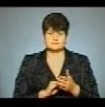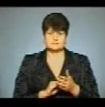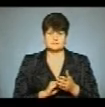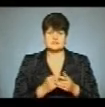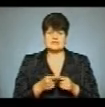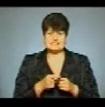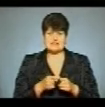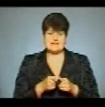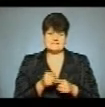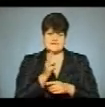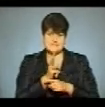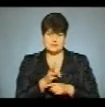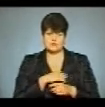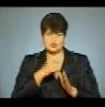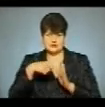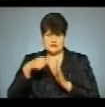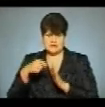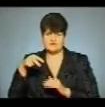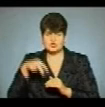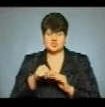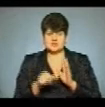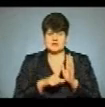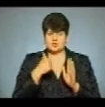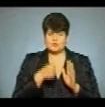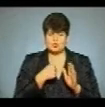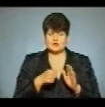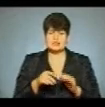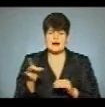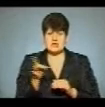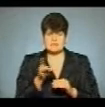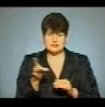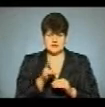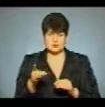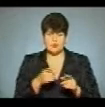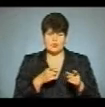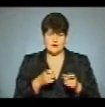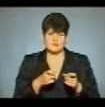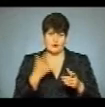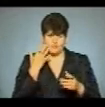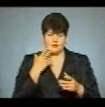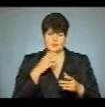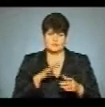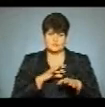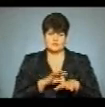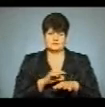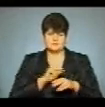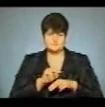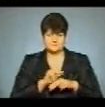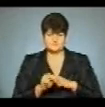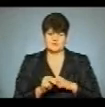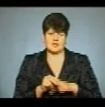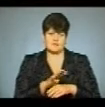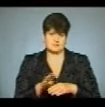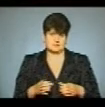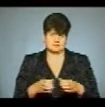Цей відеоролик був відзнятий у 2016 році на Рівненському полігоні під час бойового злагодження одного з артилерійських